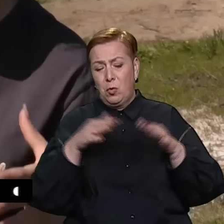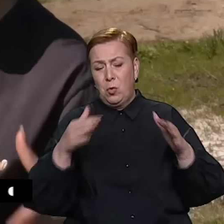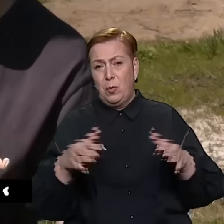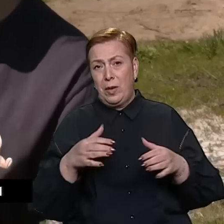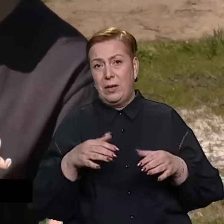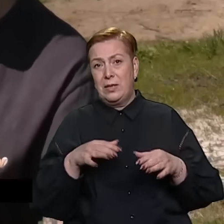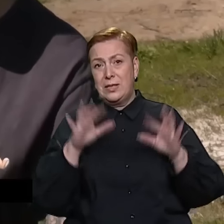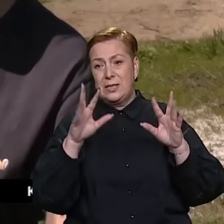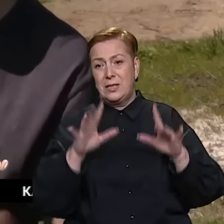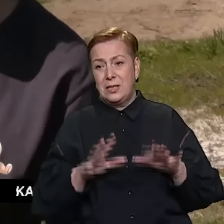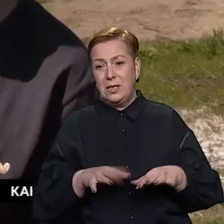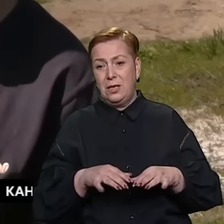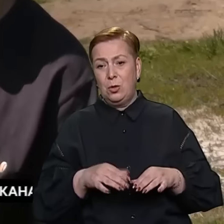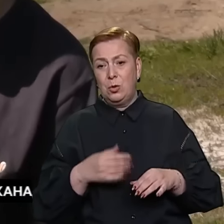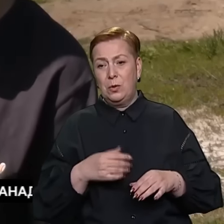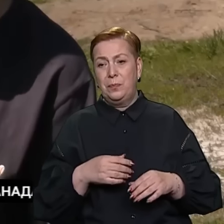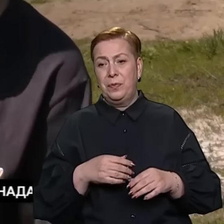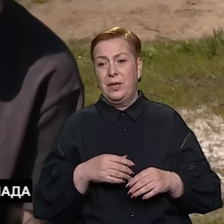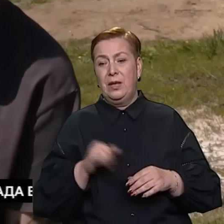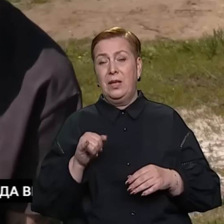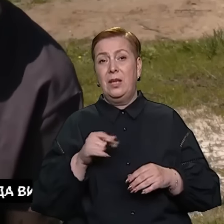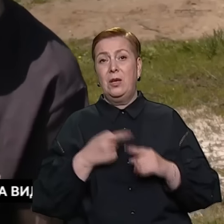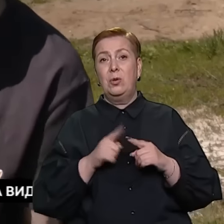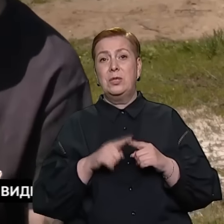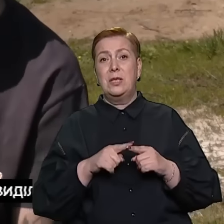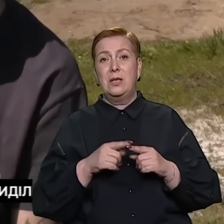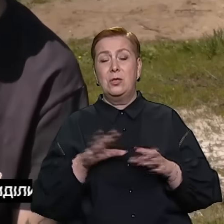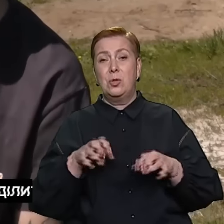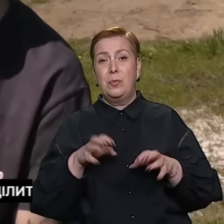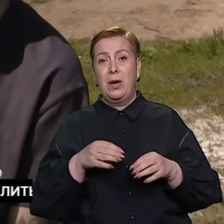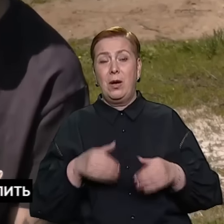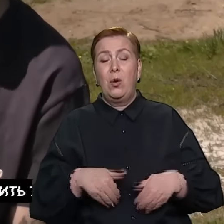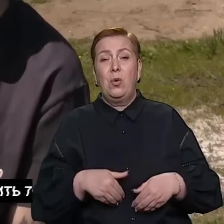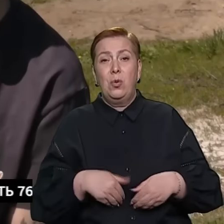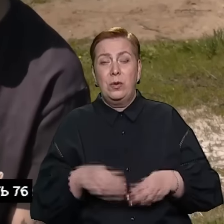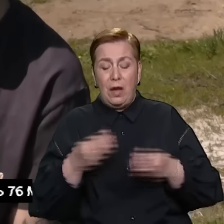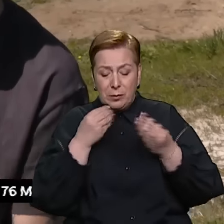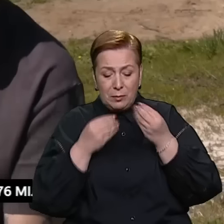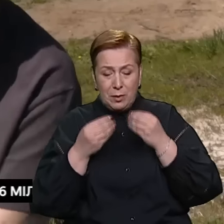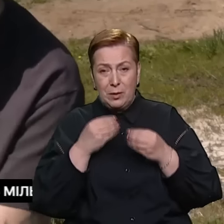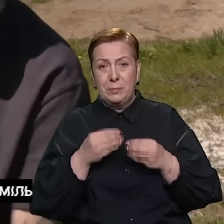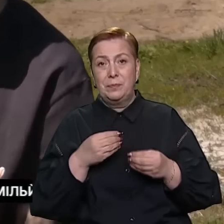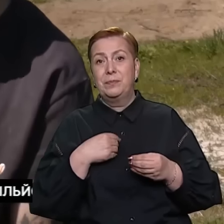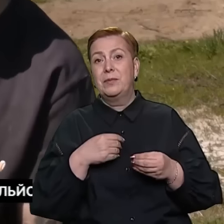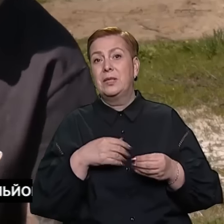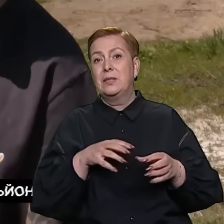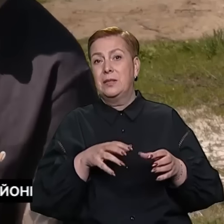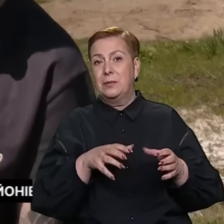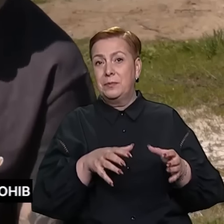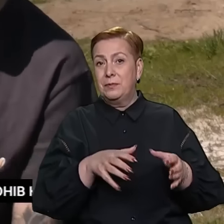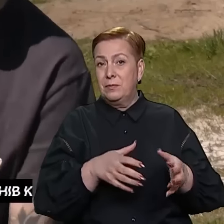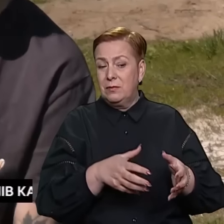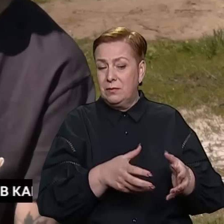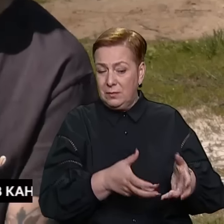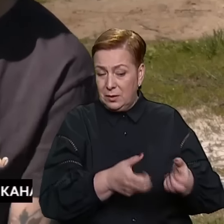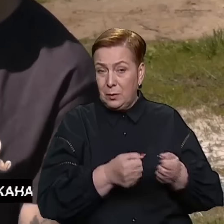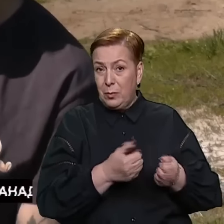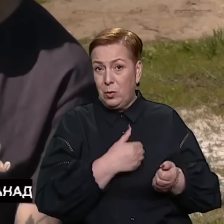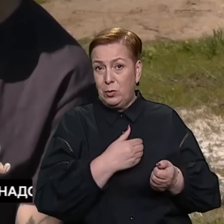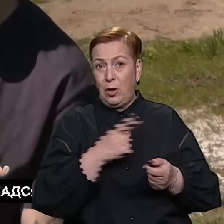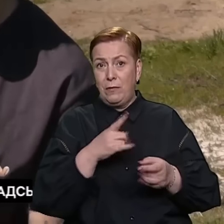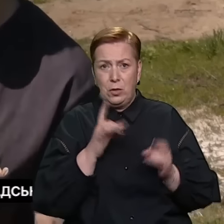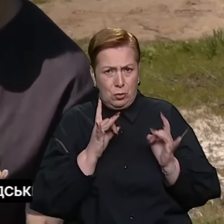була, трошки як відкидали, мабуть. І він той сніг їсть. Я кажу, боже, голодний, давай забирати. Я знову до нього, він речить.